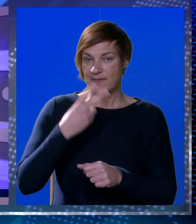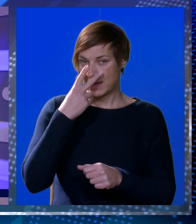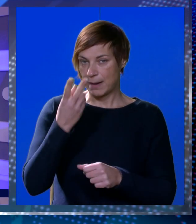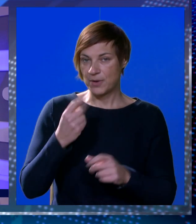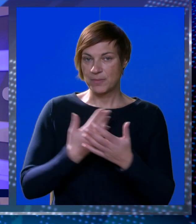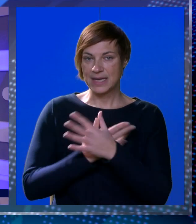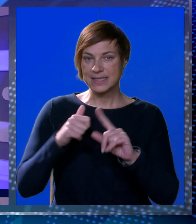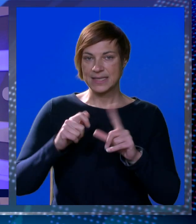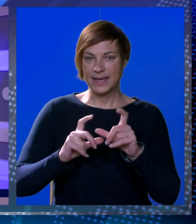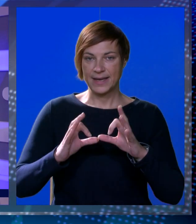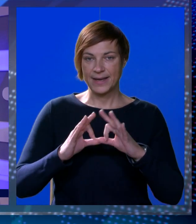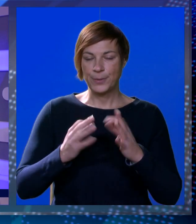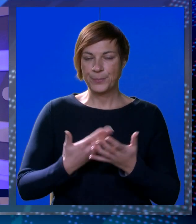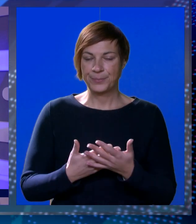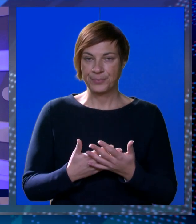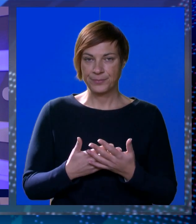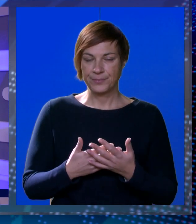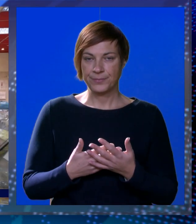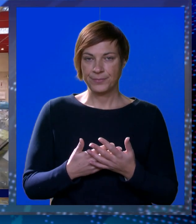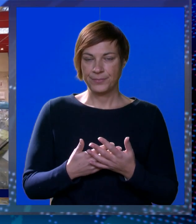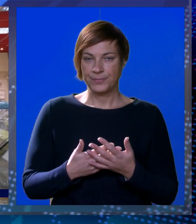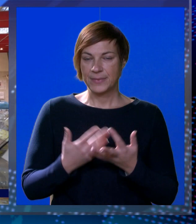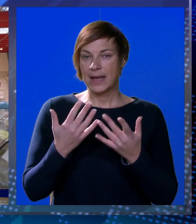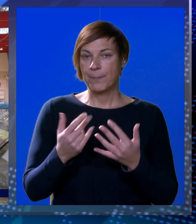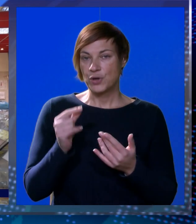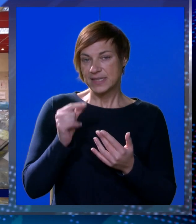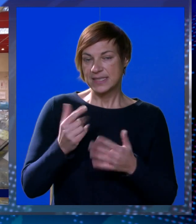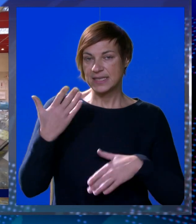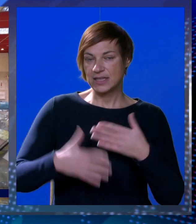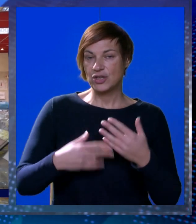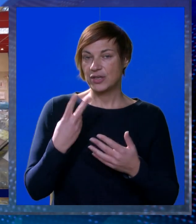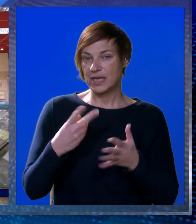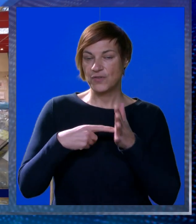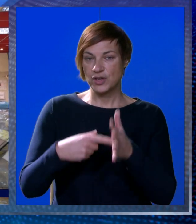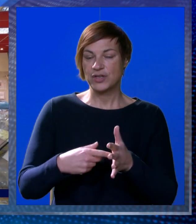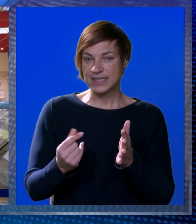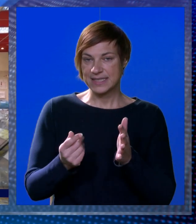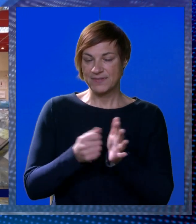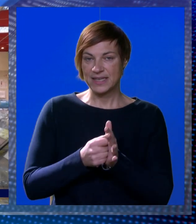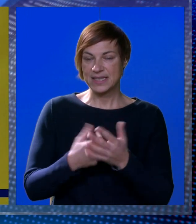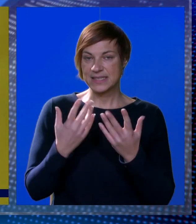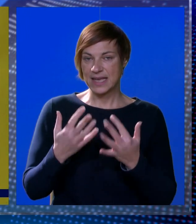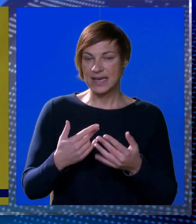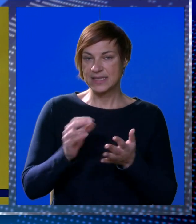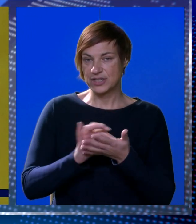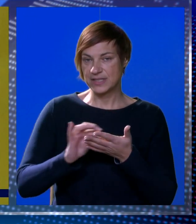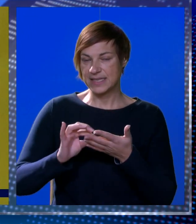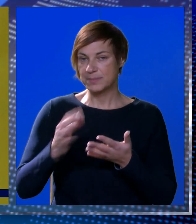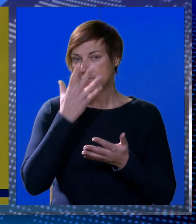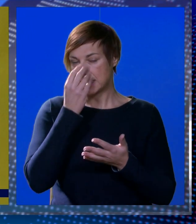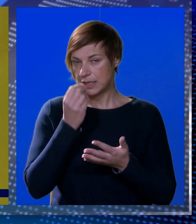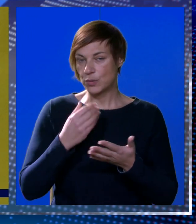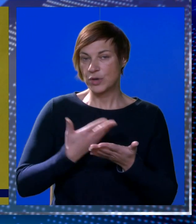navikli, provjerila je Zrinka Majčica. Broji se sitno do kraja dvojnog iskazivanja cijena. Iznosi